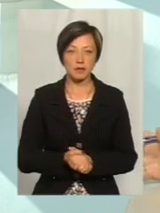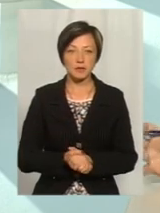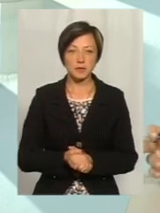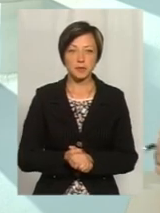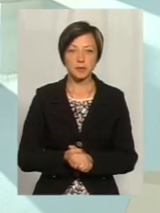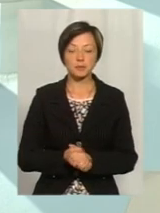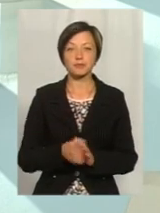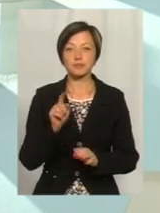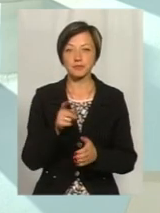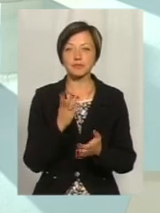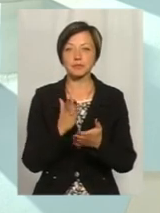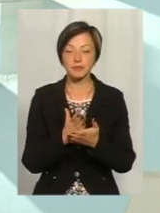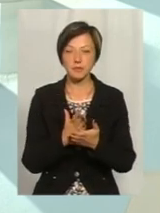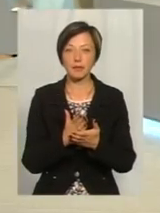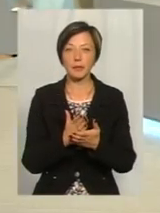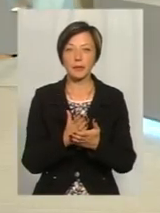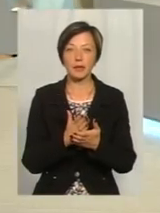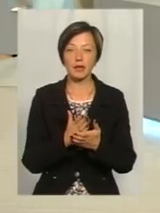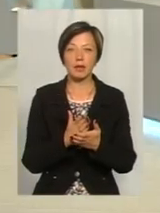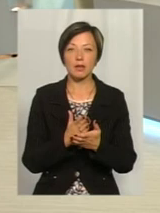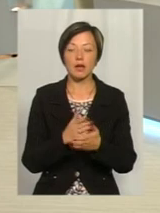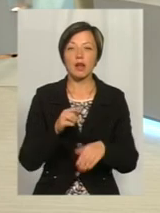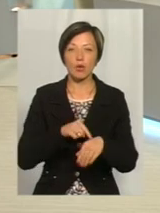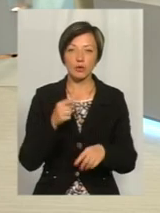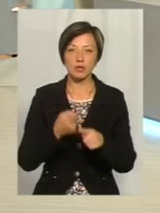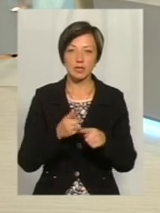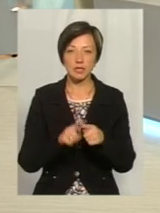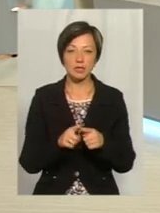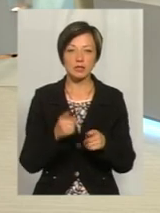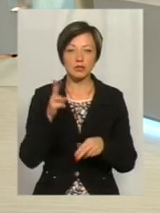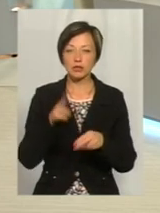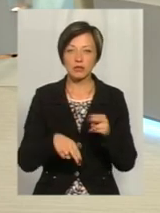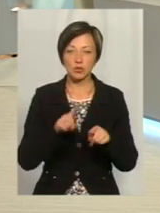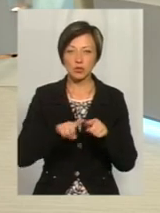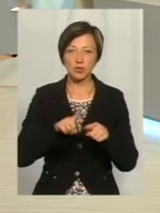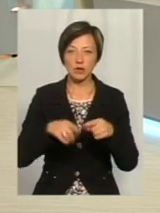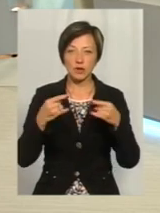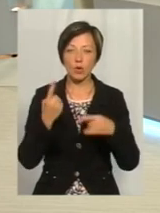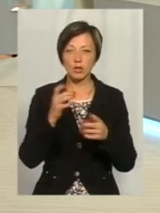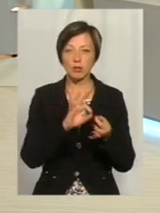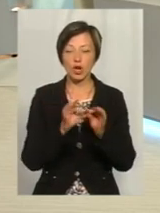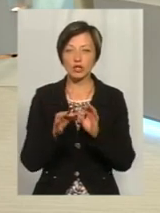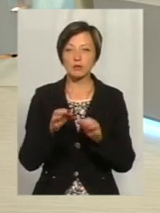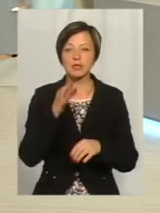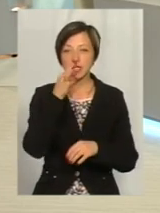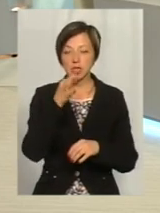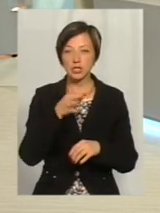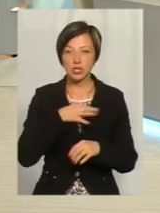Тобто, вони є, вони реагують на це. Лічені секунди до завершення ефіру, буквально одним реченням, скажіть,